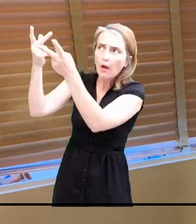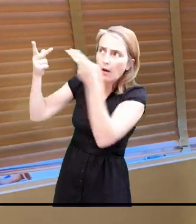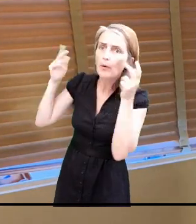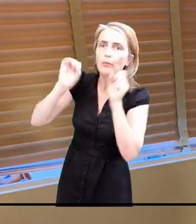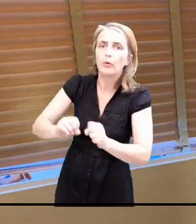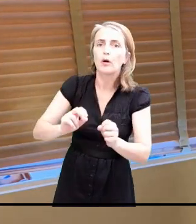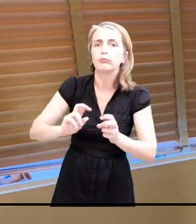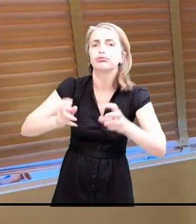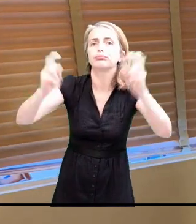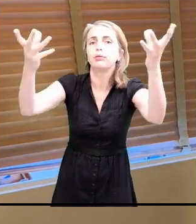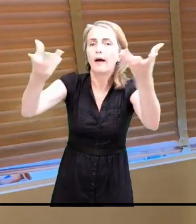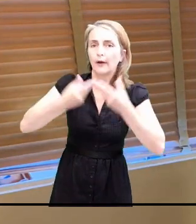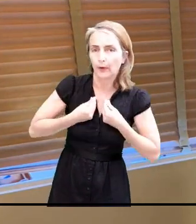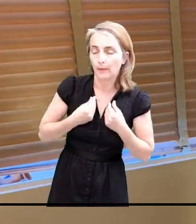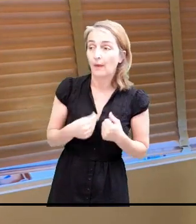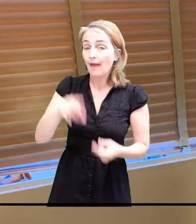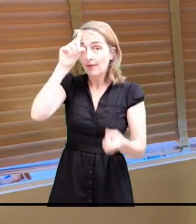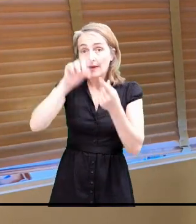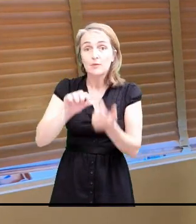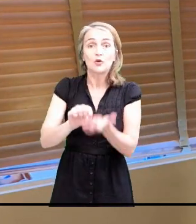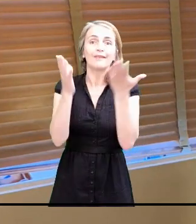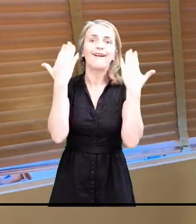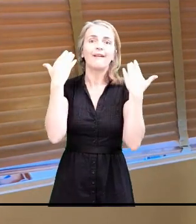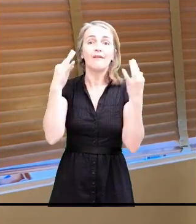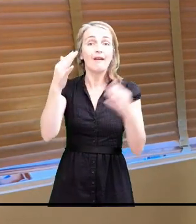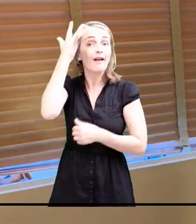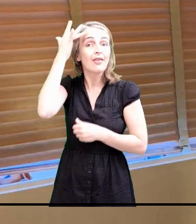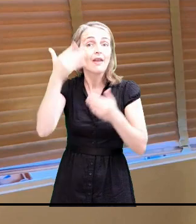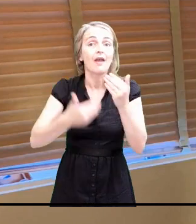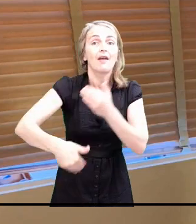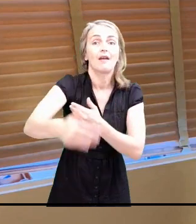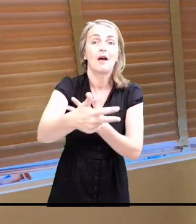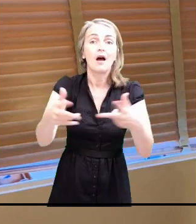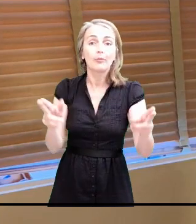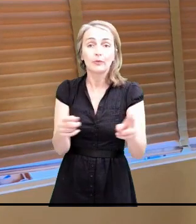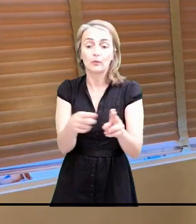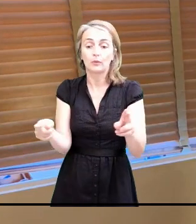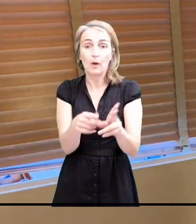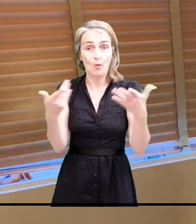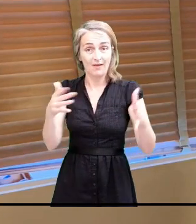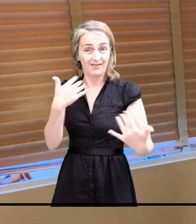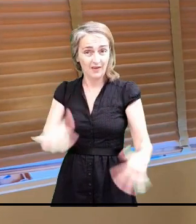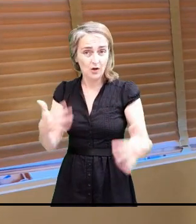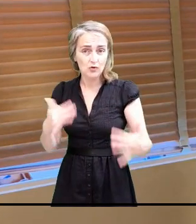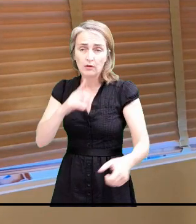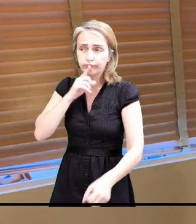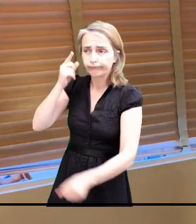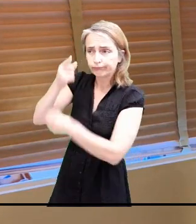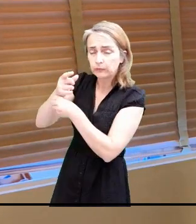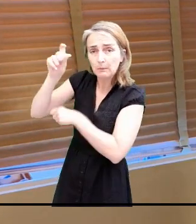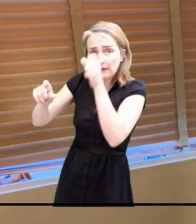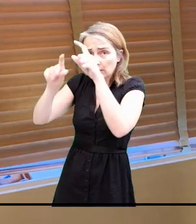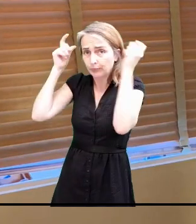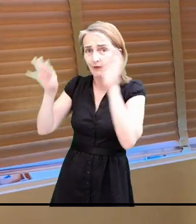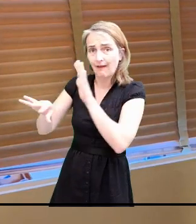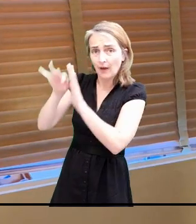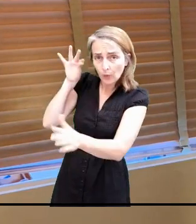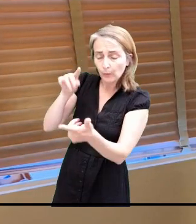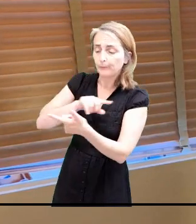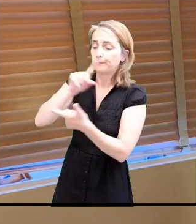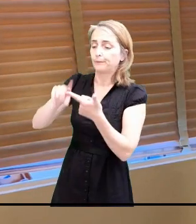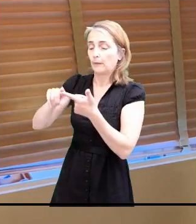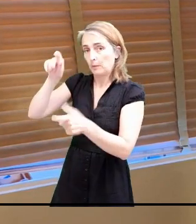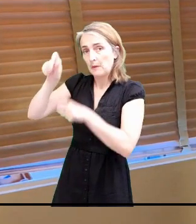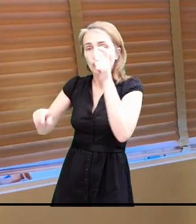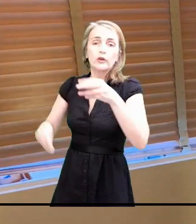Le centre aéré pour cet été. J'ai déjà donné ordre aux élus et